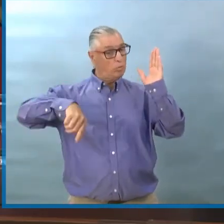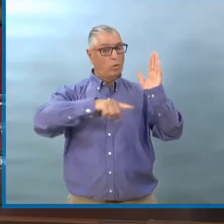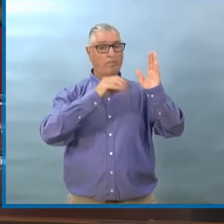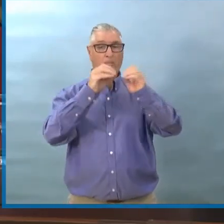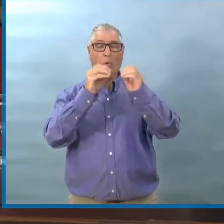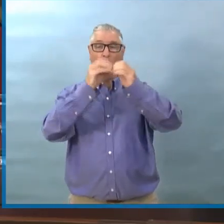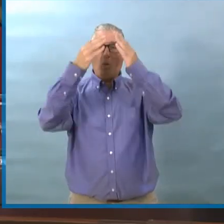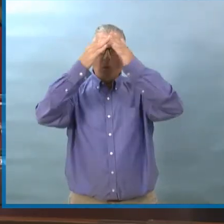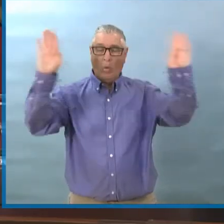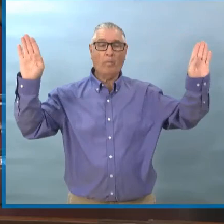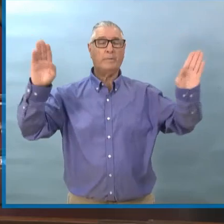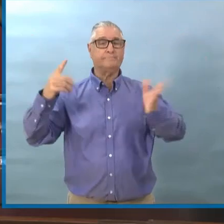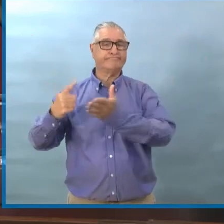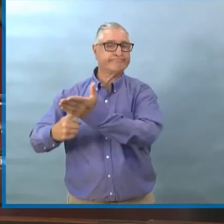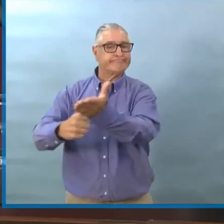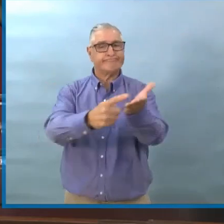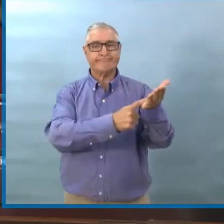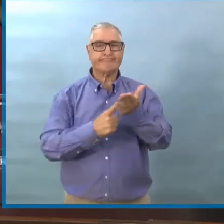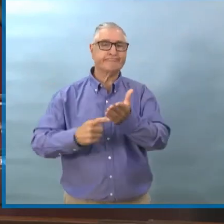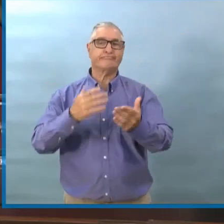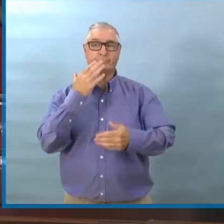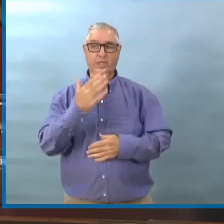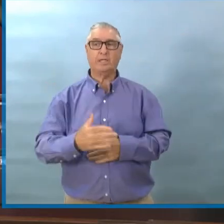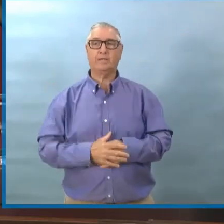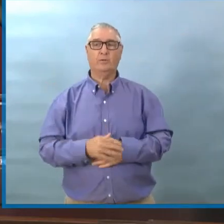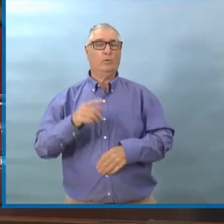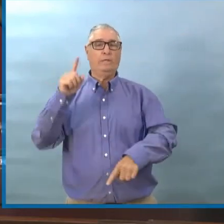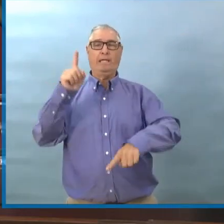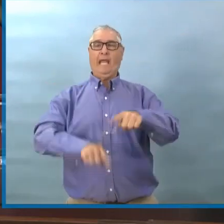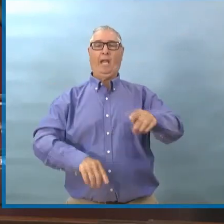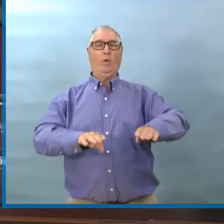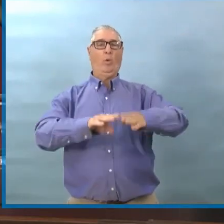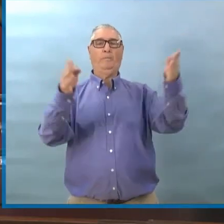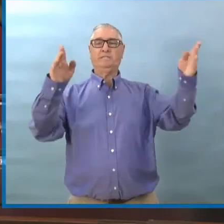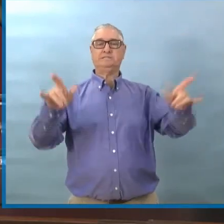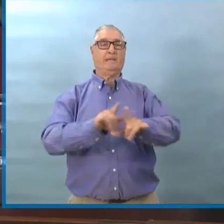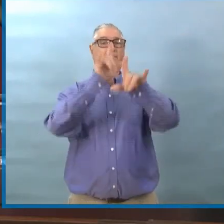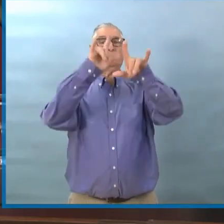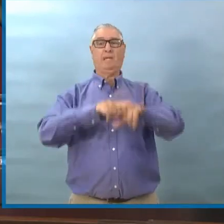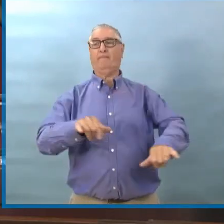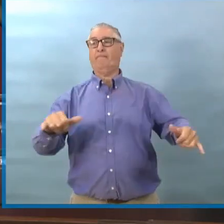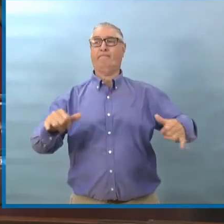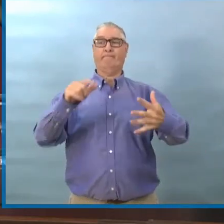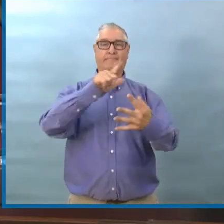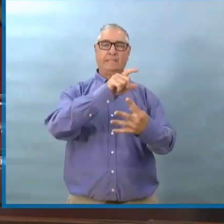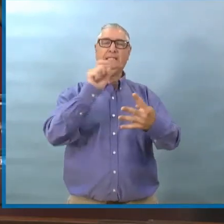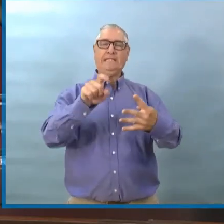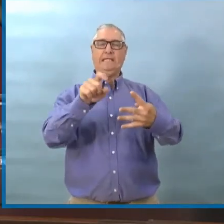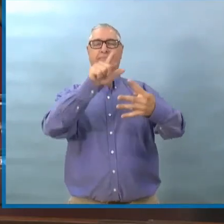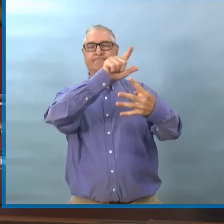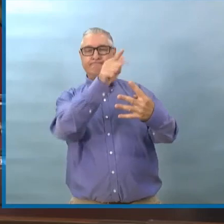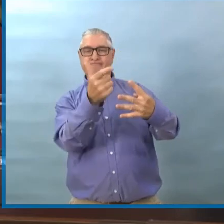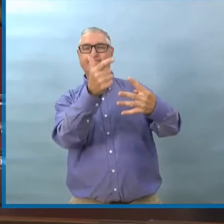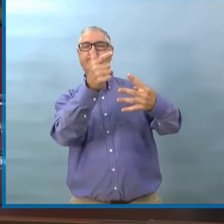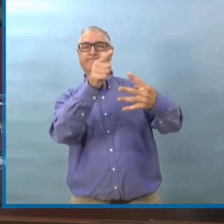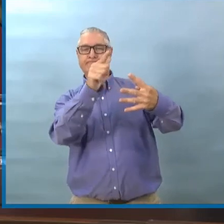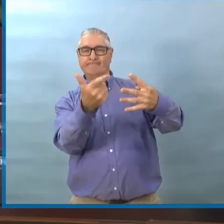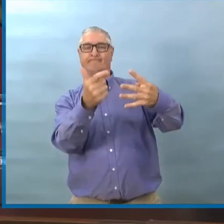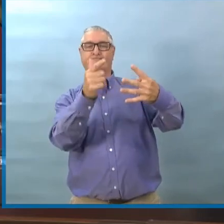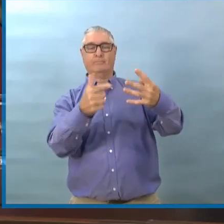et on fait des choses petit à petit. Comme je l'ai dit plus tôt, ce n pas un retour à la normale, mais